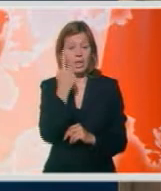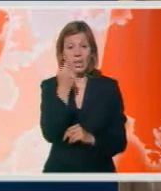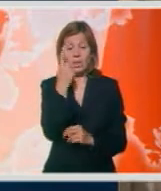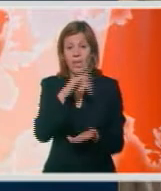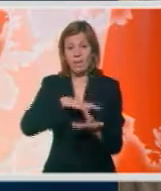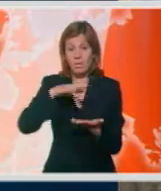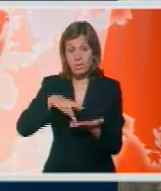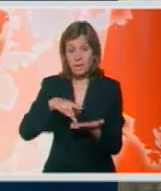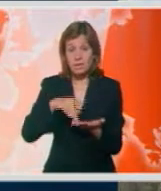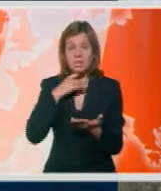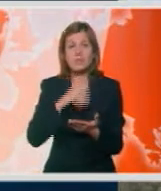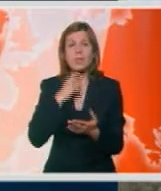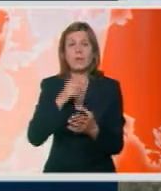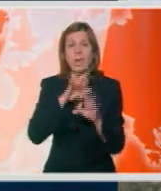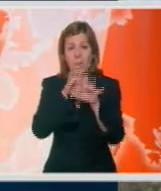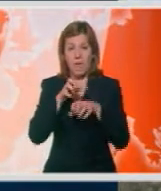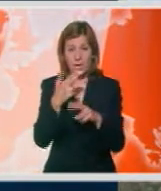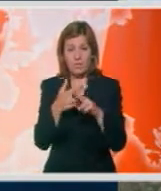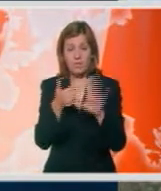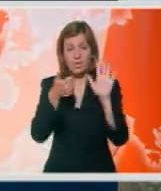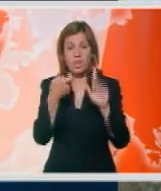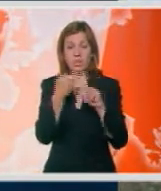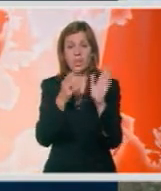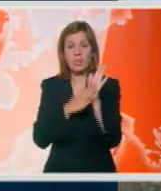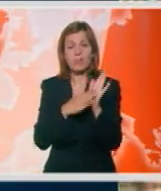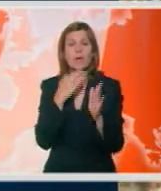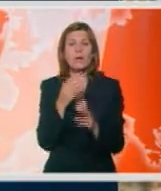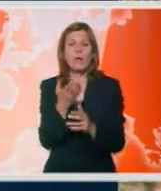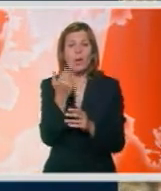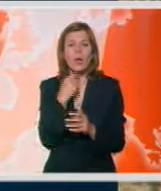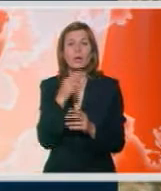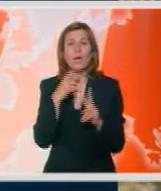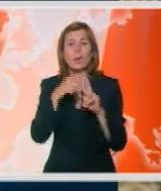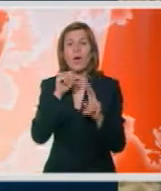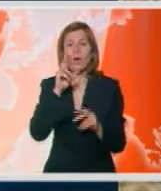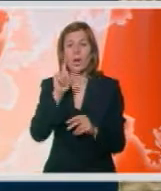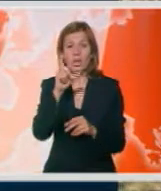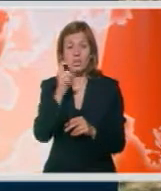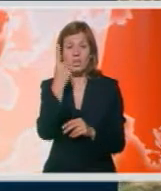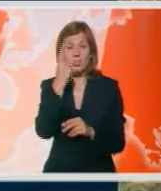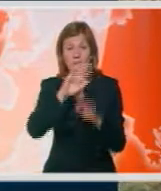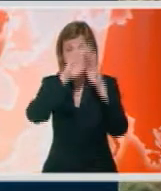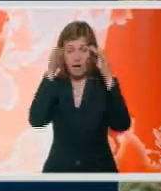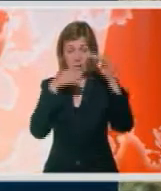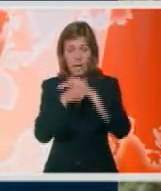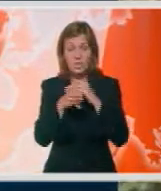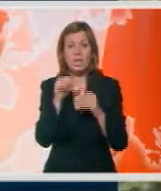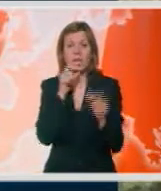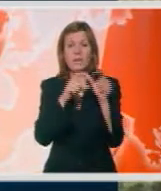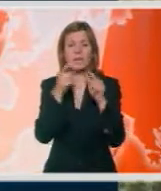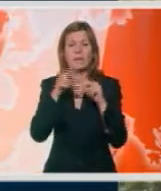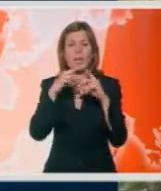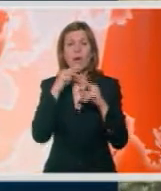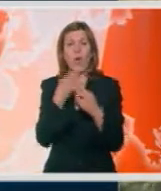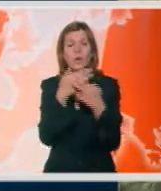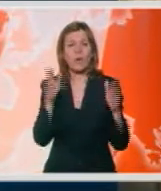takvih mesta, Jama Baredine, šest kilometara severoistočno od Poreča, prva je pećina u Istri koja je otvorena